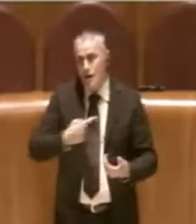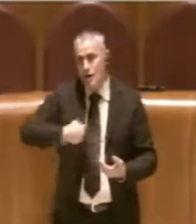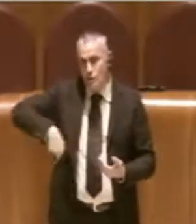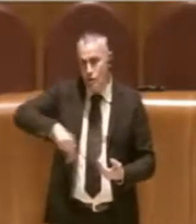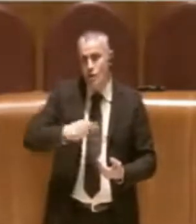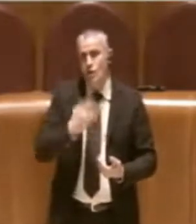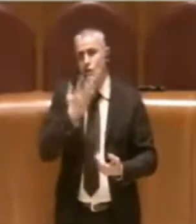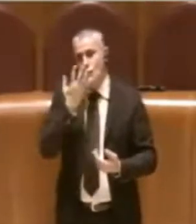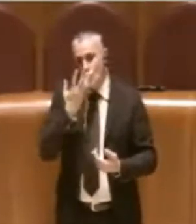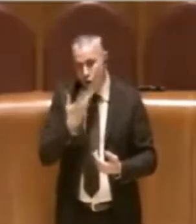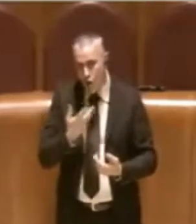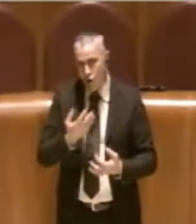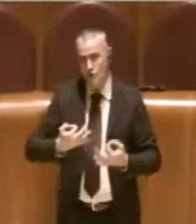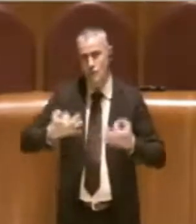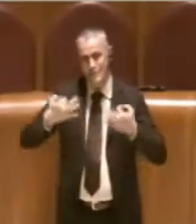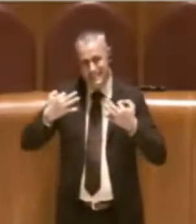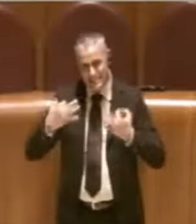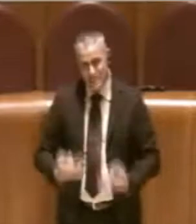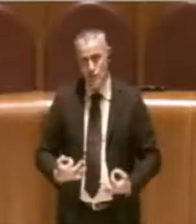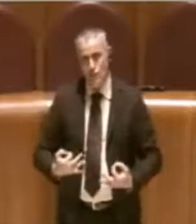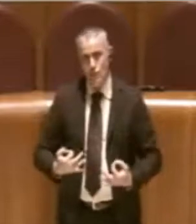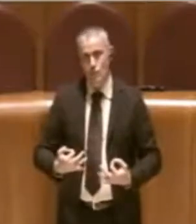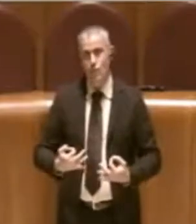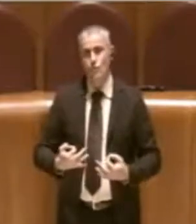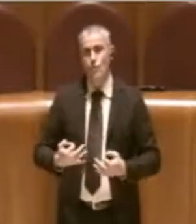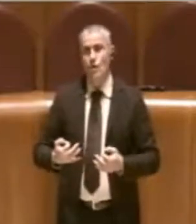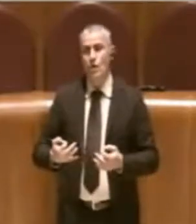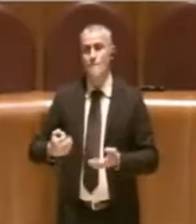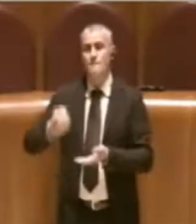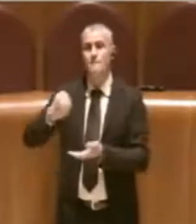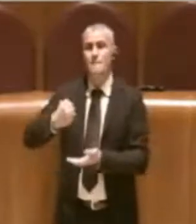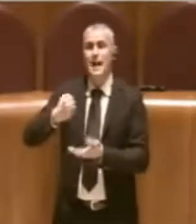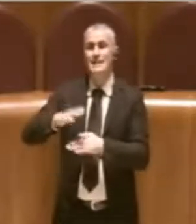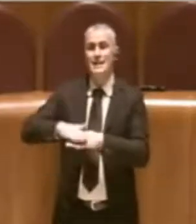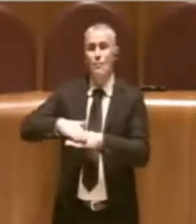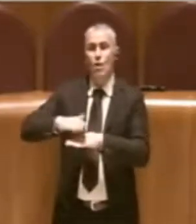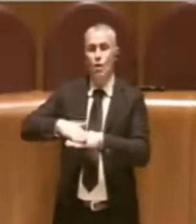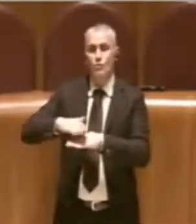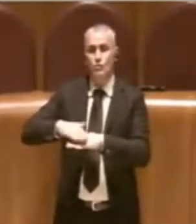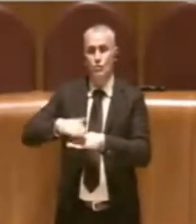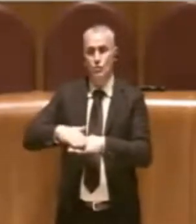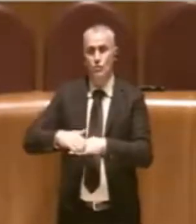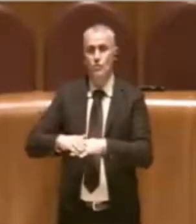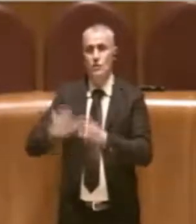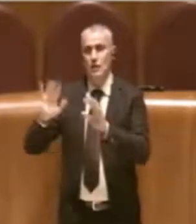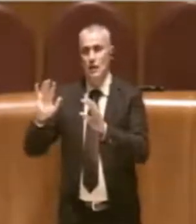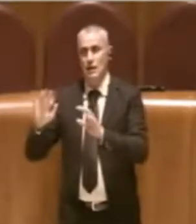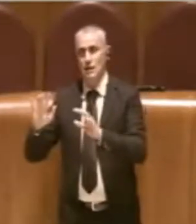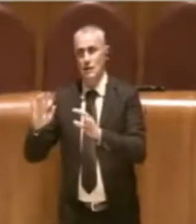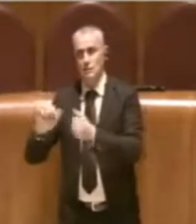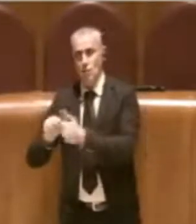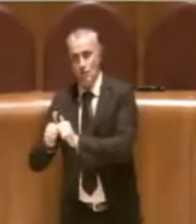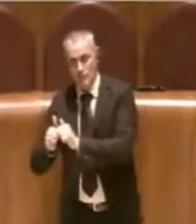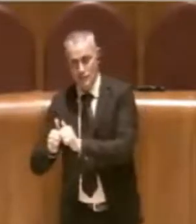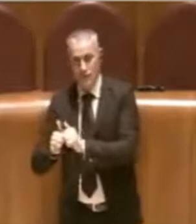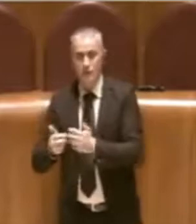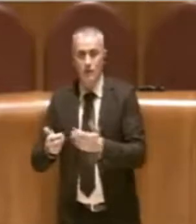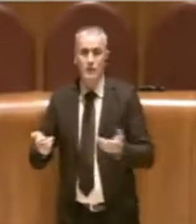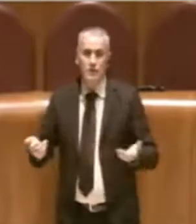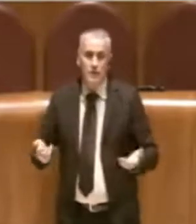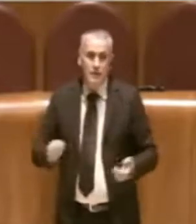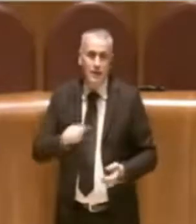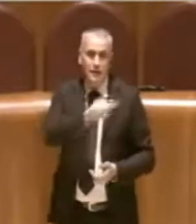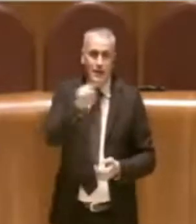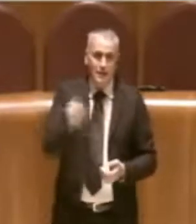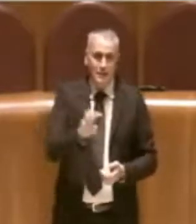mettere in sicurezza tutto il patrimonio impiantistico sportivo. E quindi, sarà necessario, visto che Zetema è società